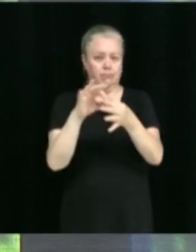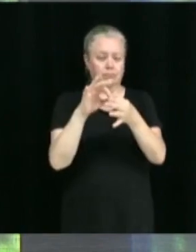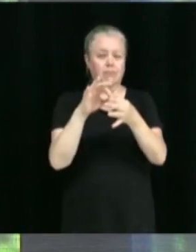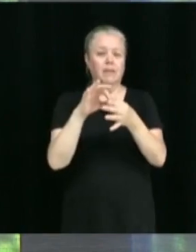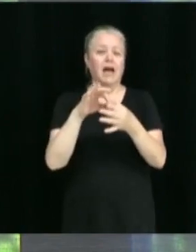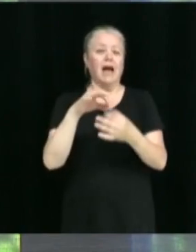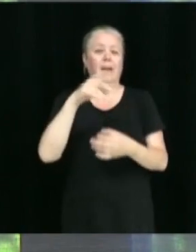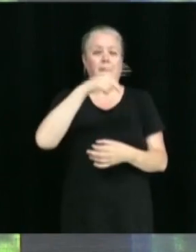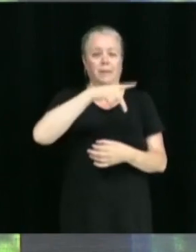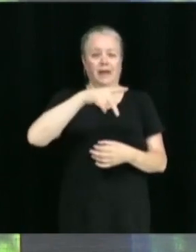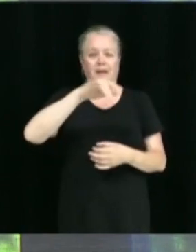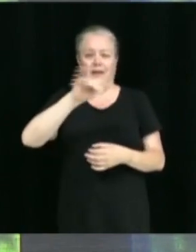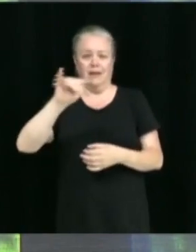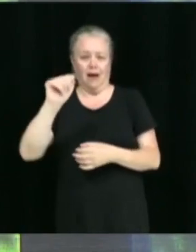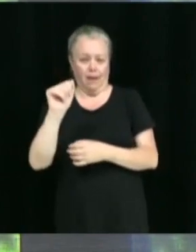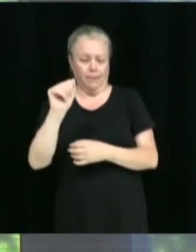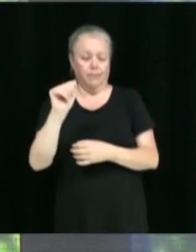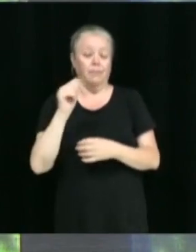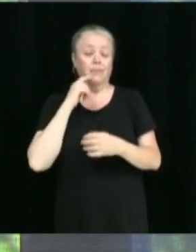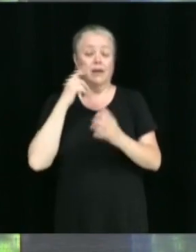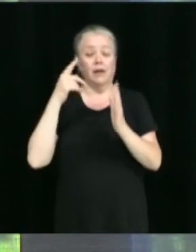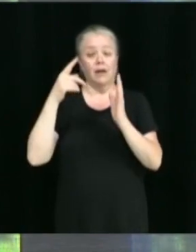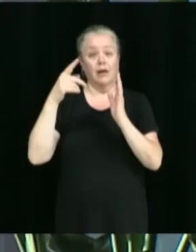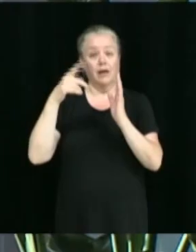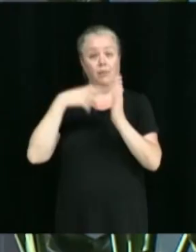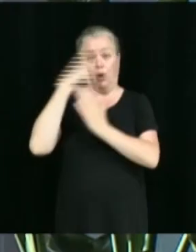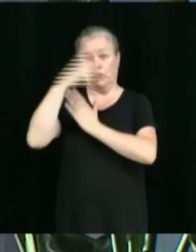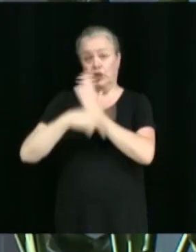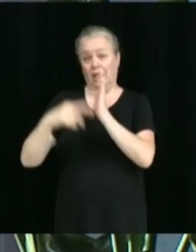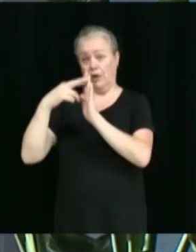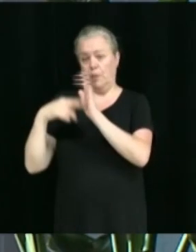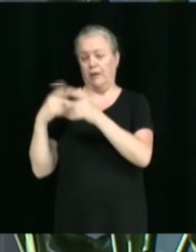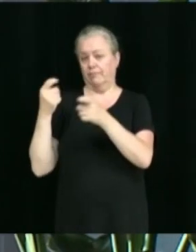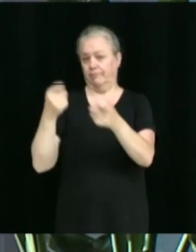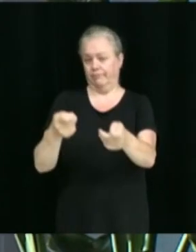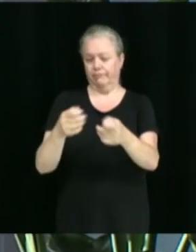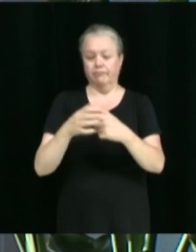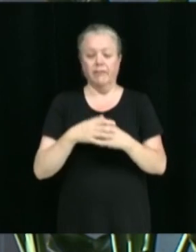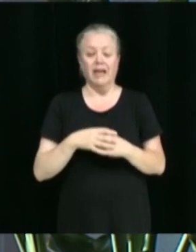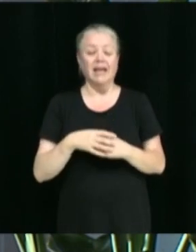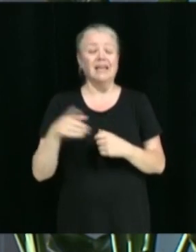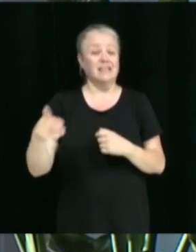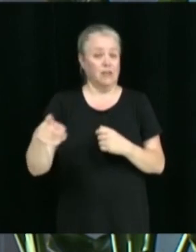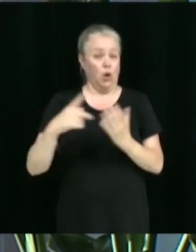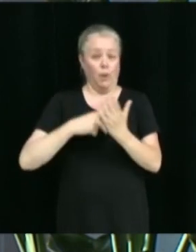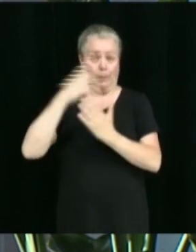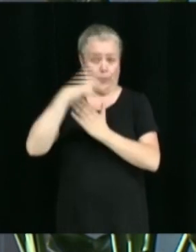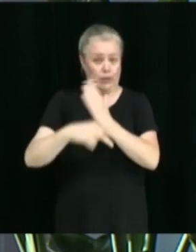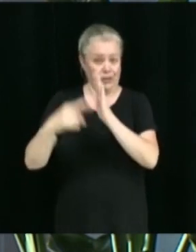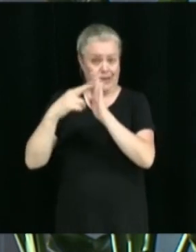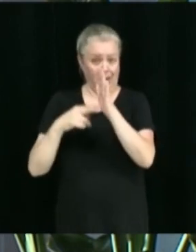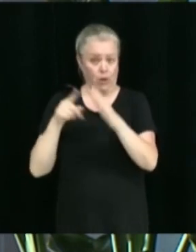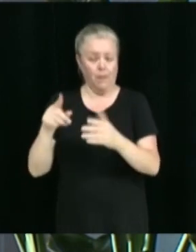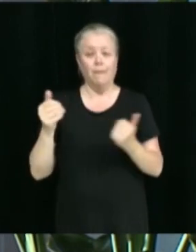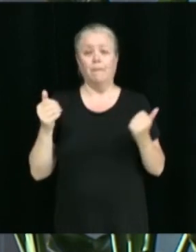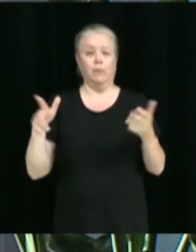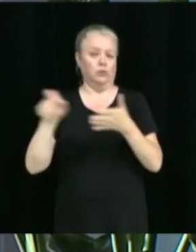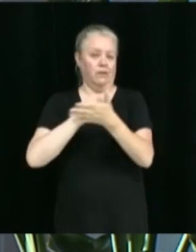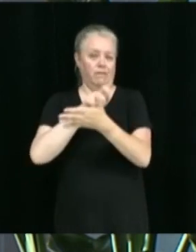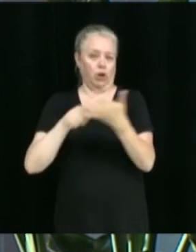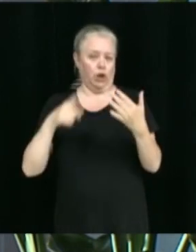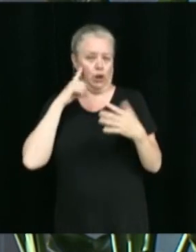architecturale et dépôt du projet de règlement. Il s'agit également d'un projet de règlement non susceptible d'approbation référendaire.